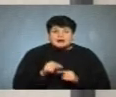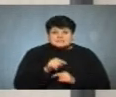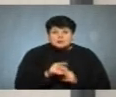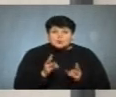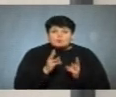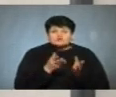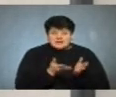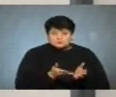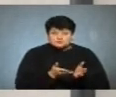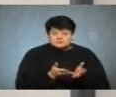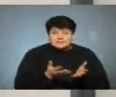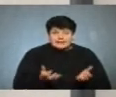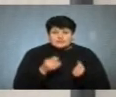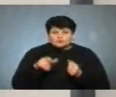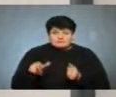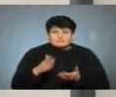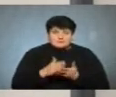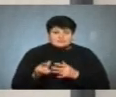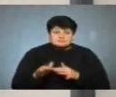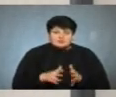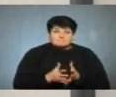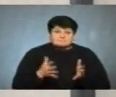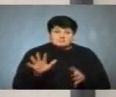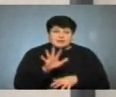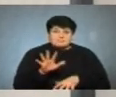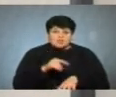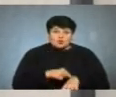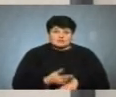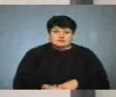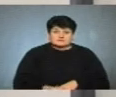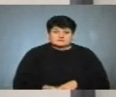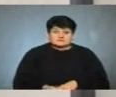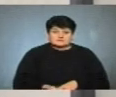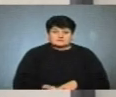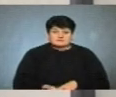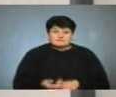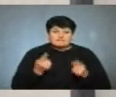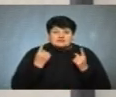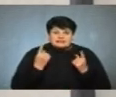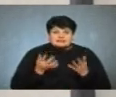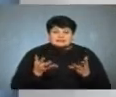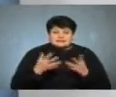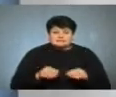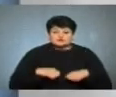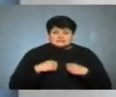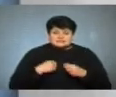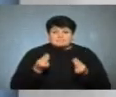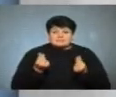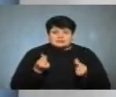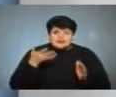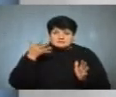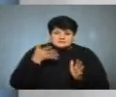пожежею рятувальники мали справу понад 5 годин. Тобто велика кількість зусиль, матеріальних